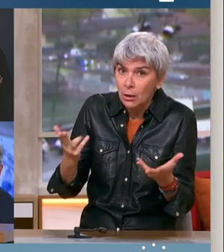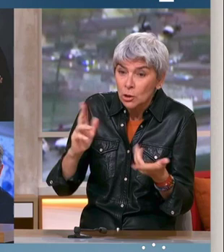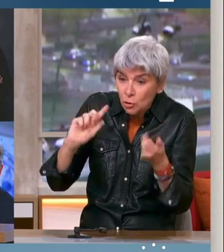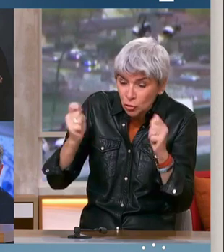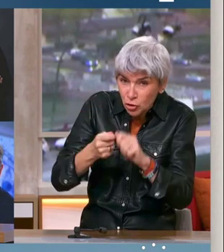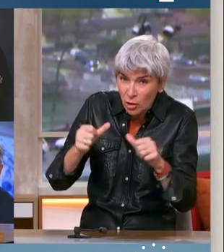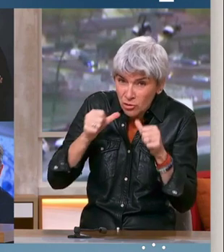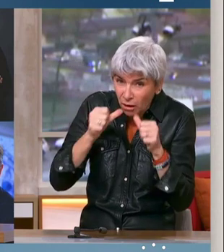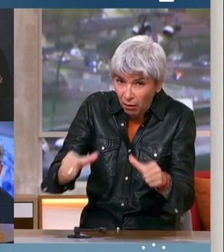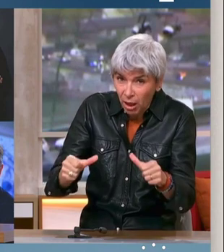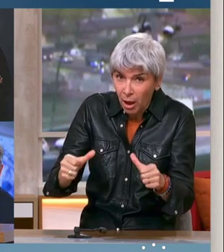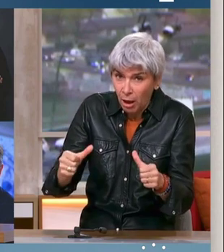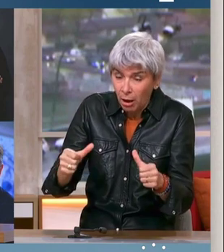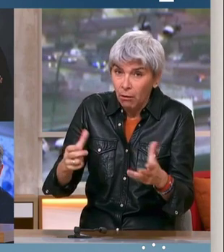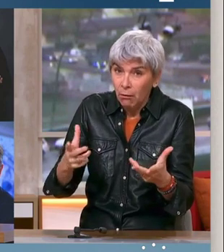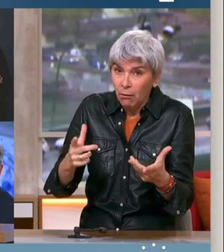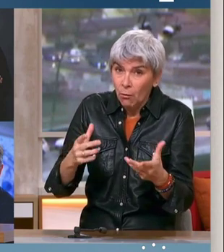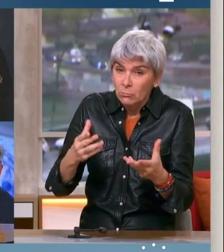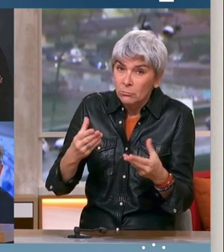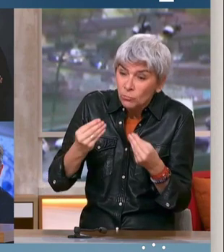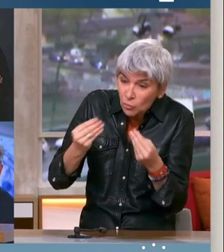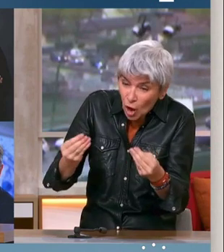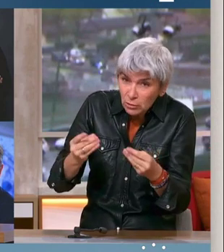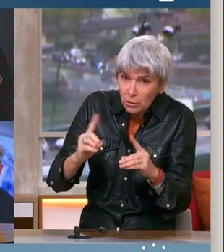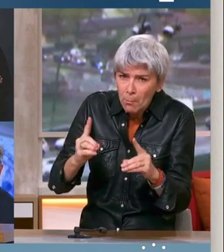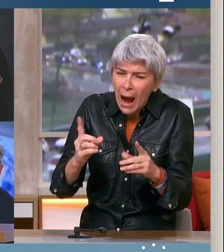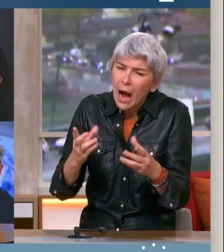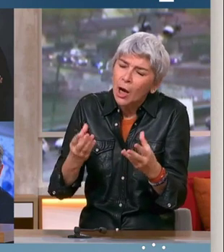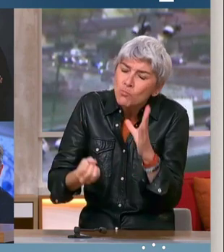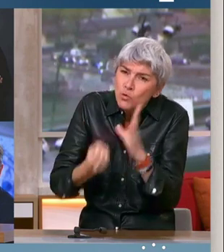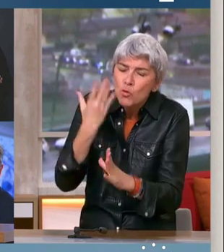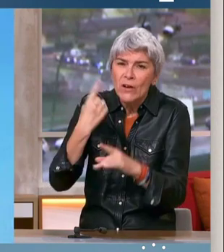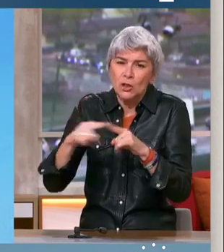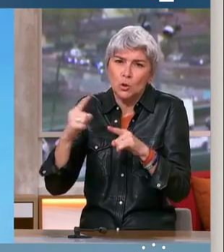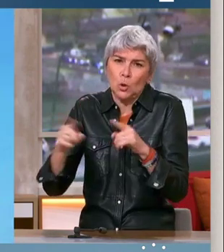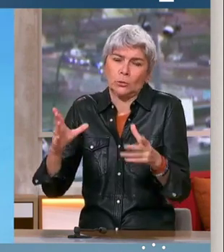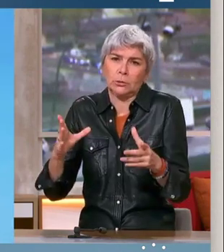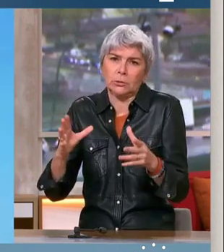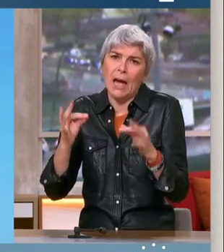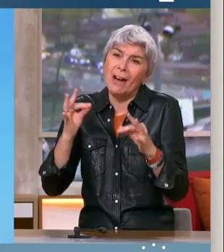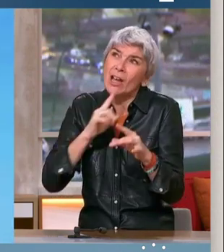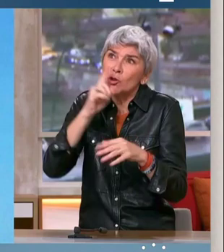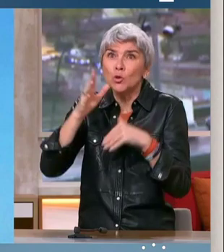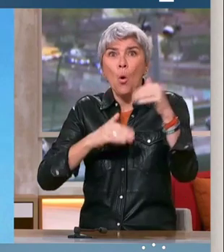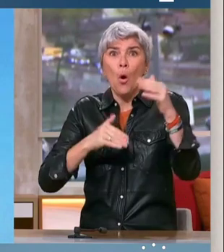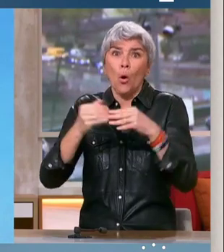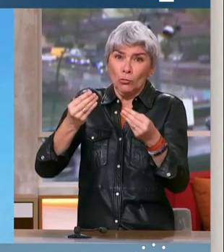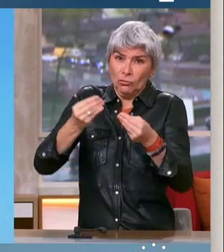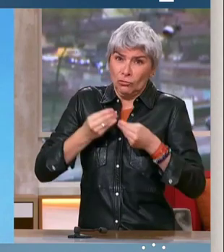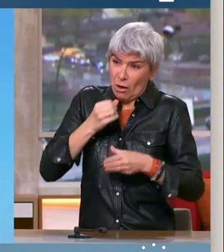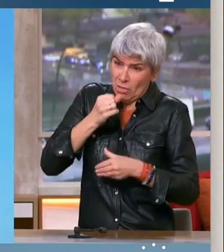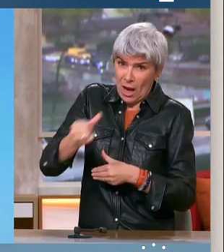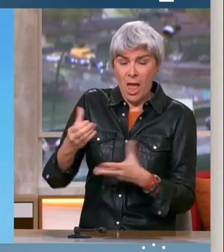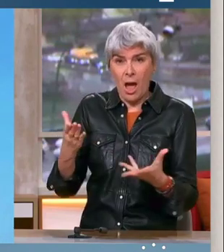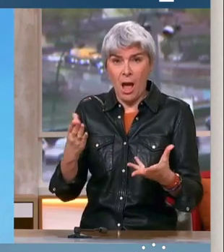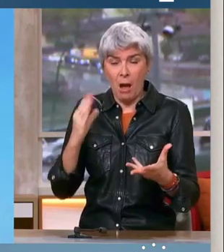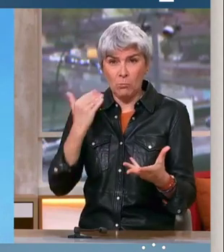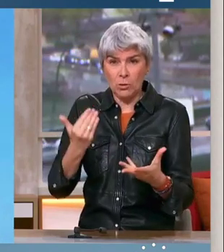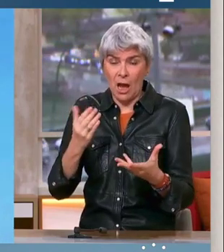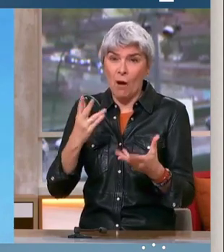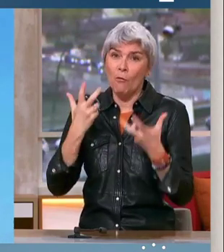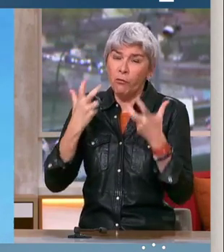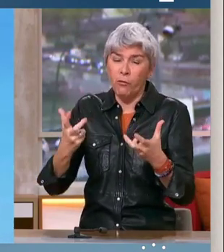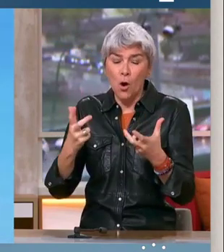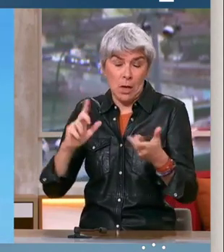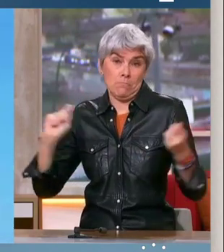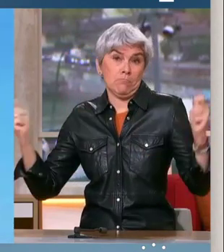change pas à la base, si on ne donne pas de la force aux jours heureux, à moi, si on ne me donne pas de la force pour aller bousculer cette